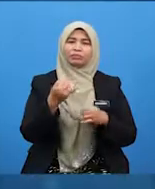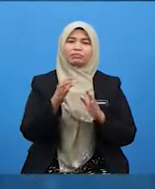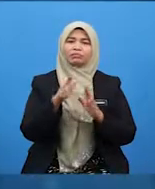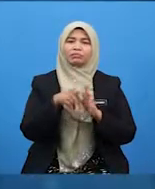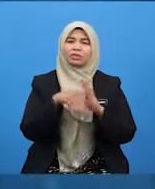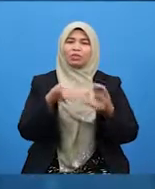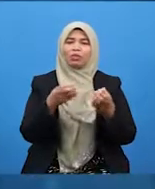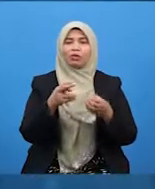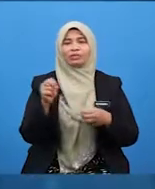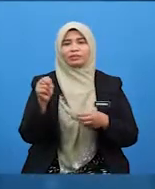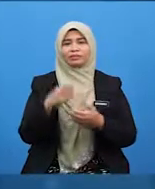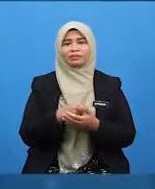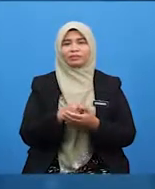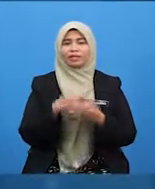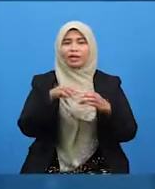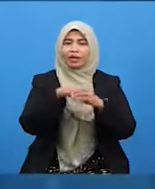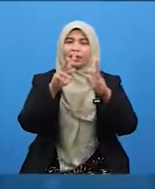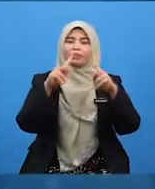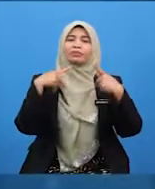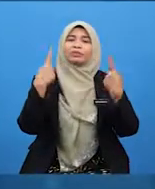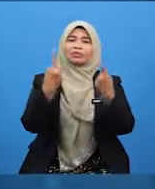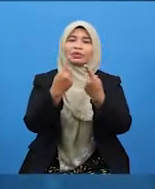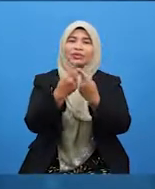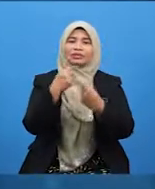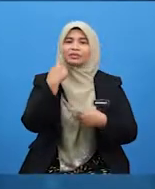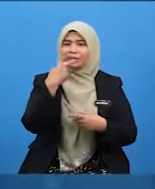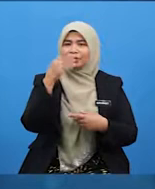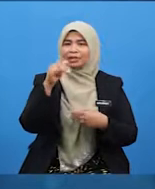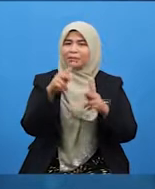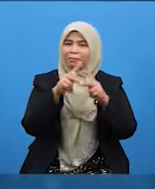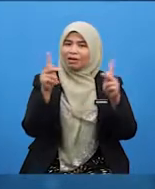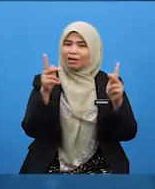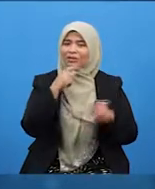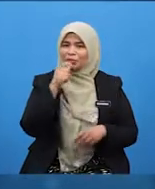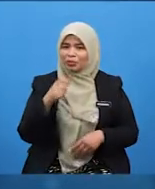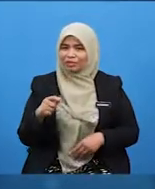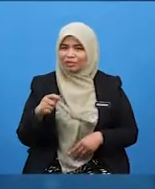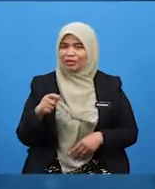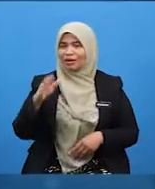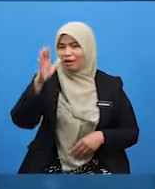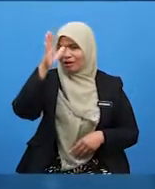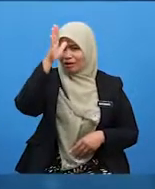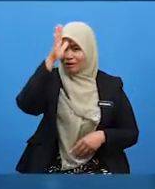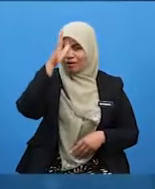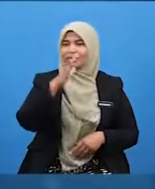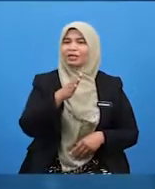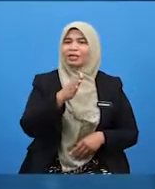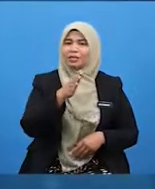Dalam keluarga, siapa yang paling tua? Ayah, ibu,